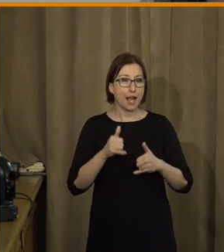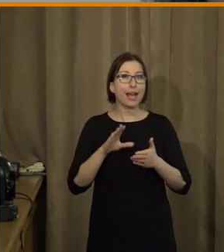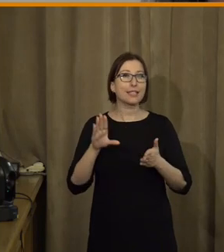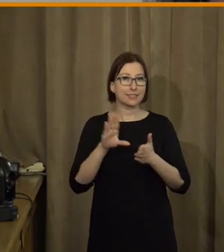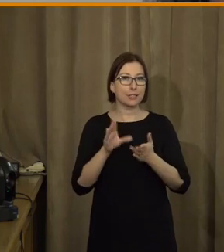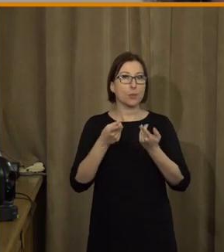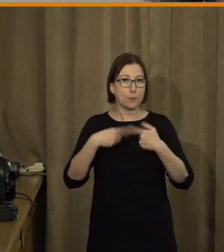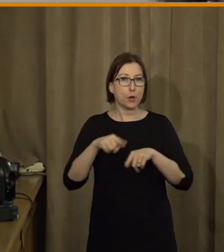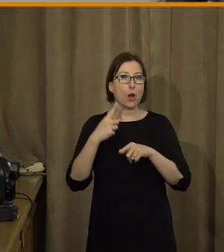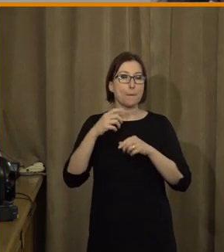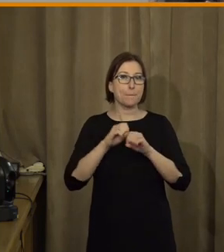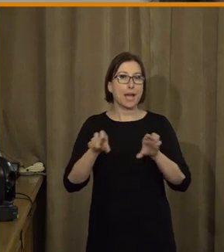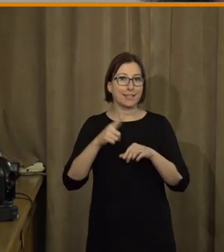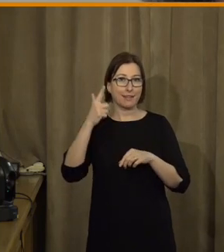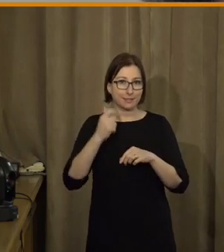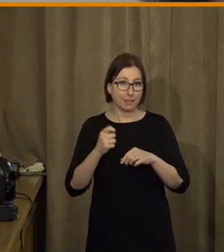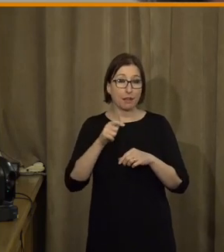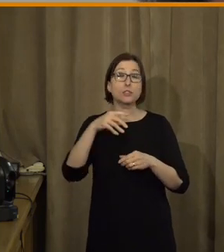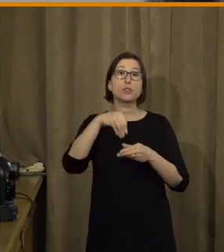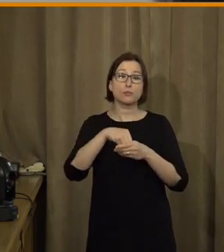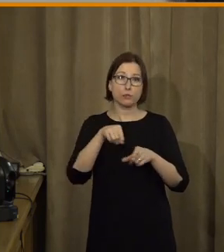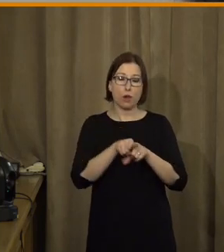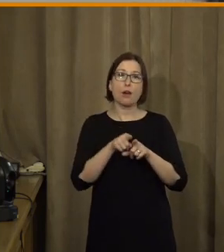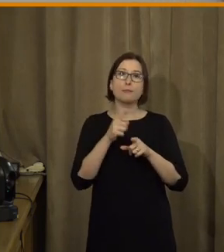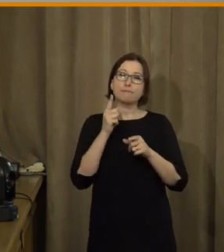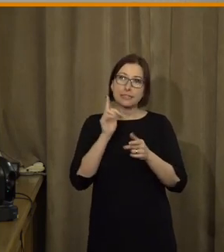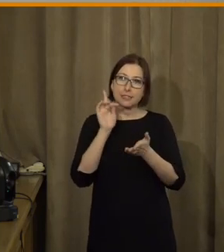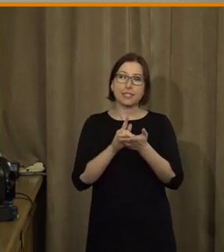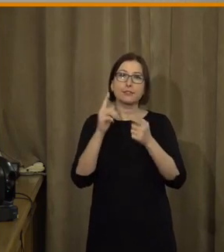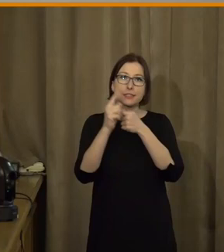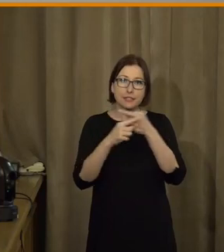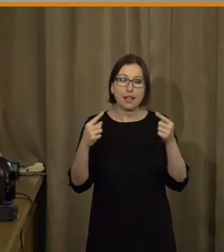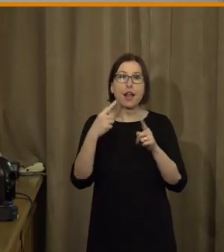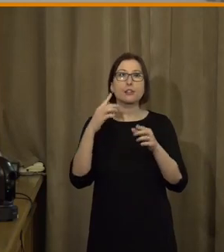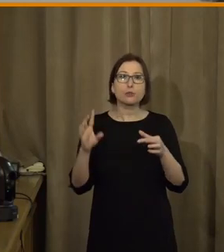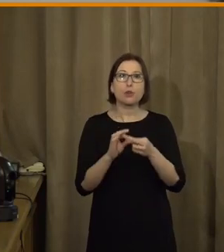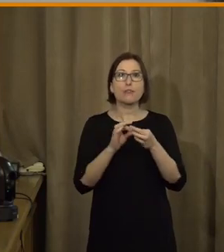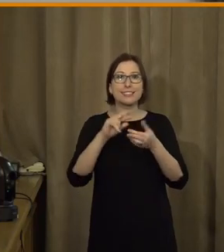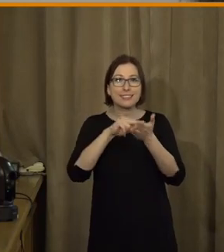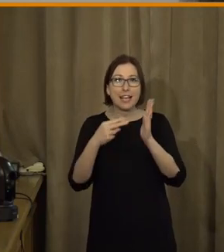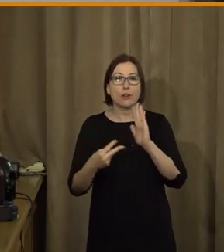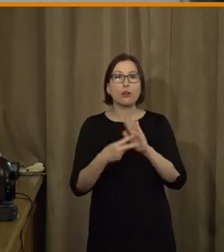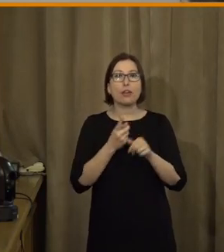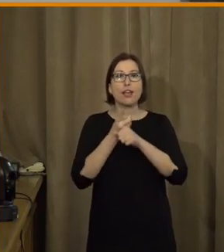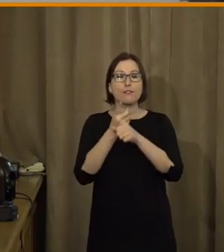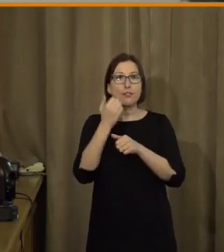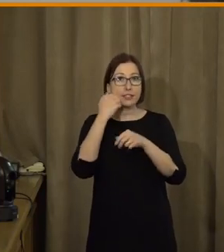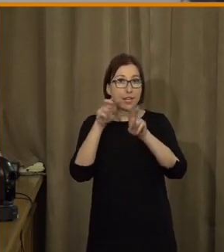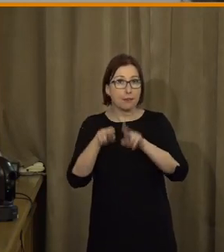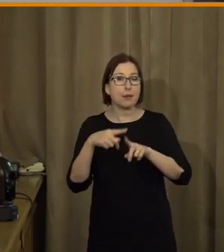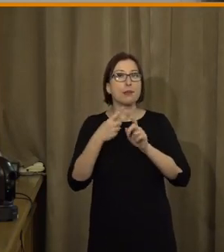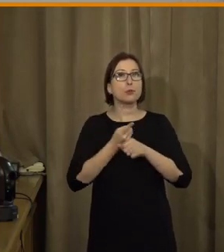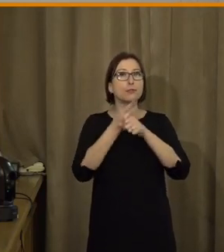Media Skills. My se vlastně věnujeme vzdělávání a právě dopadu technologií na lidská práva a na společnost,